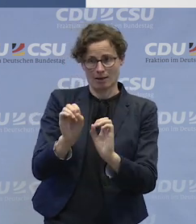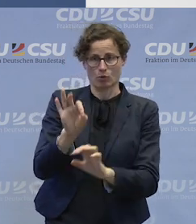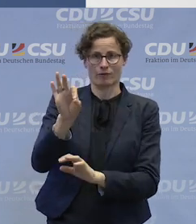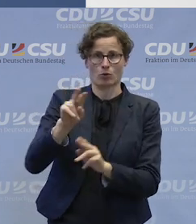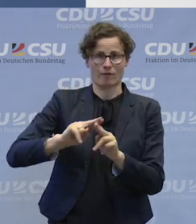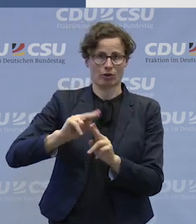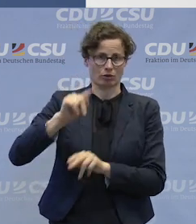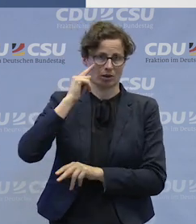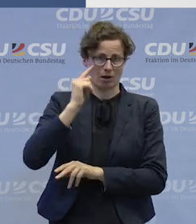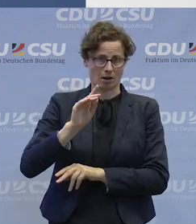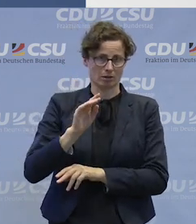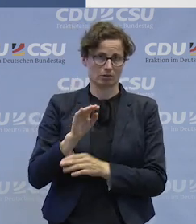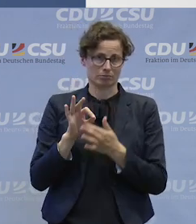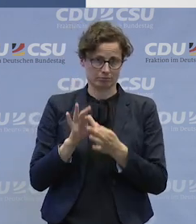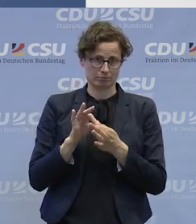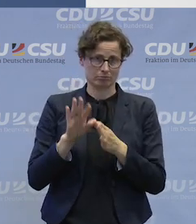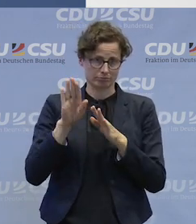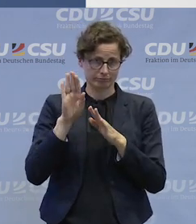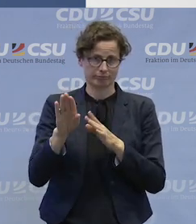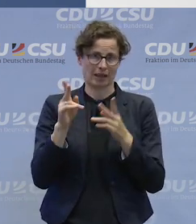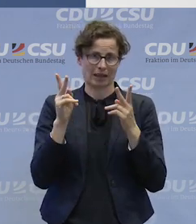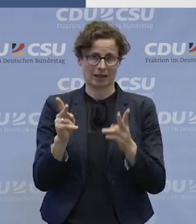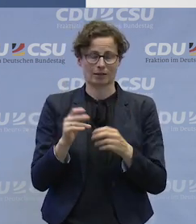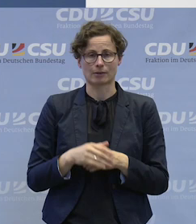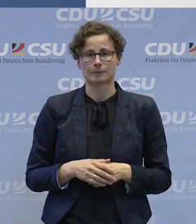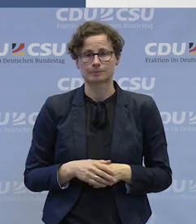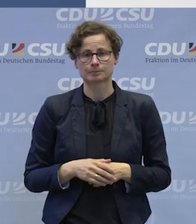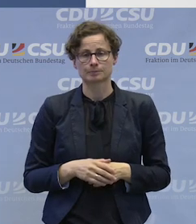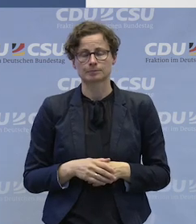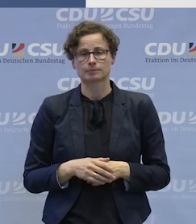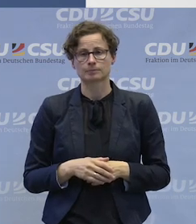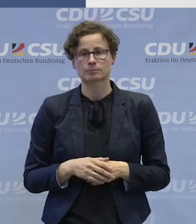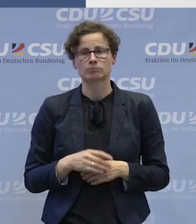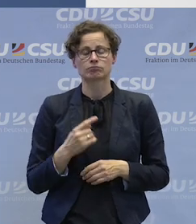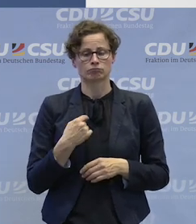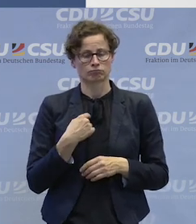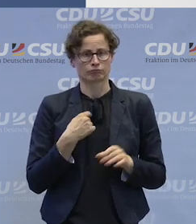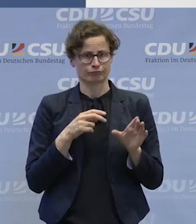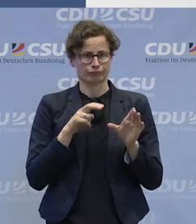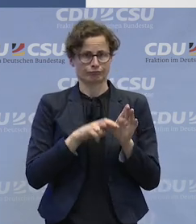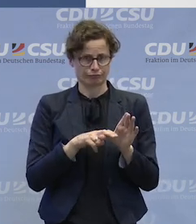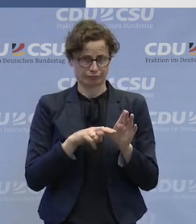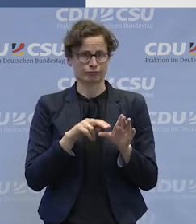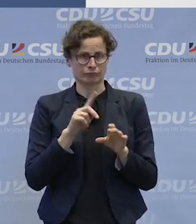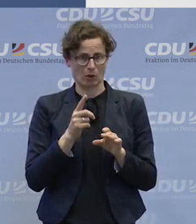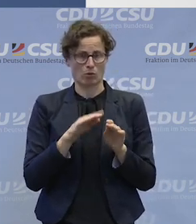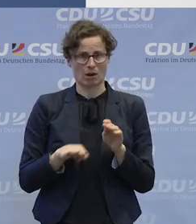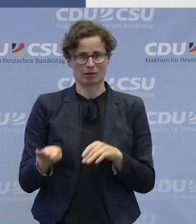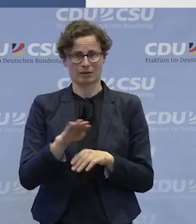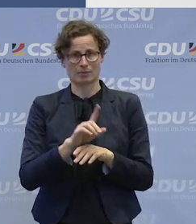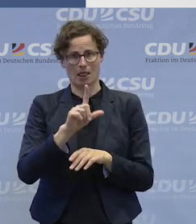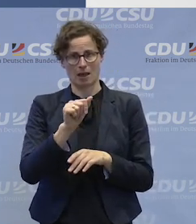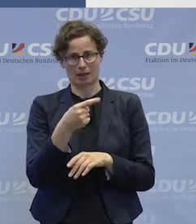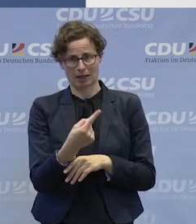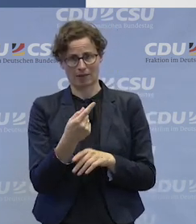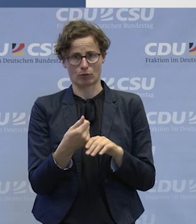können. Ich nehme in der Arbeit mit den Werkstatträten sowohl auf Landesebene, ich bin noch ein LRG-Vorsitzender, aber auch in unserer